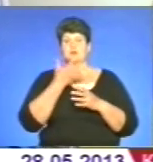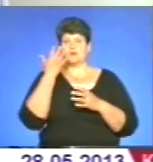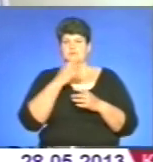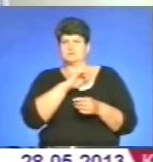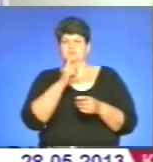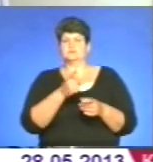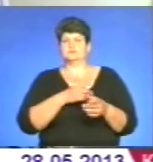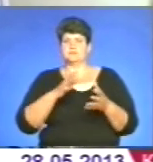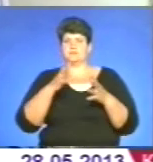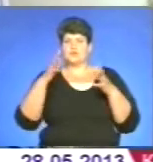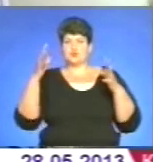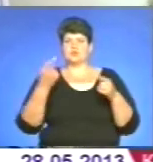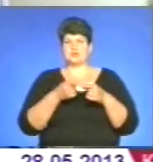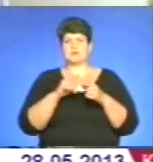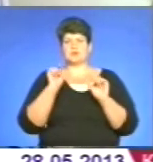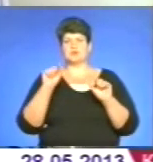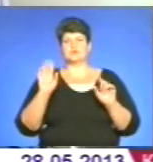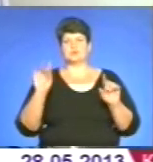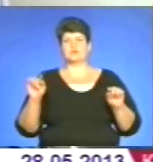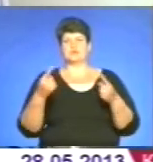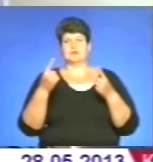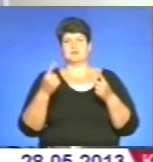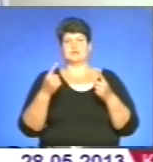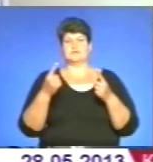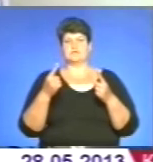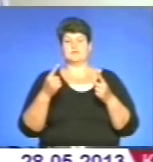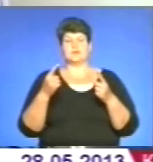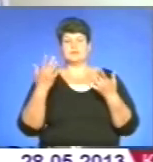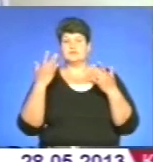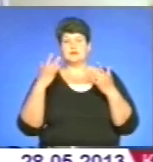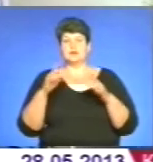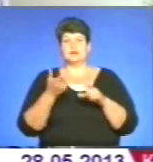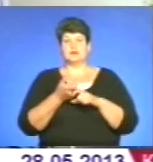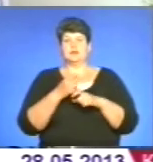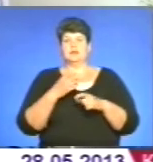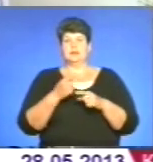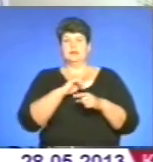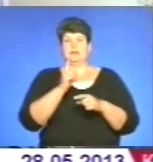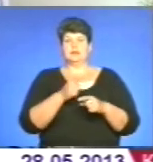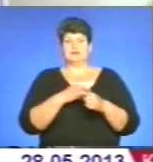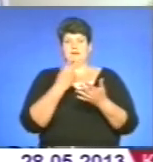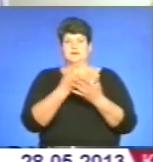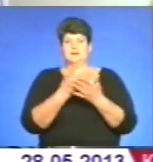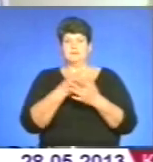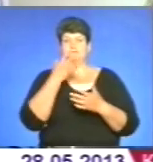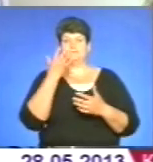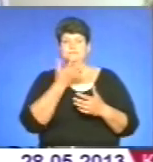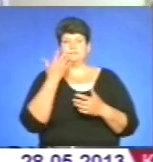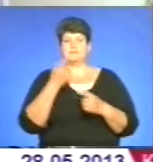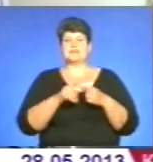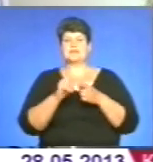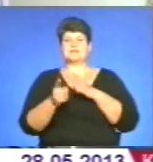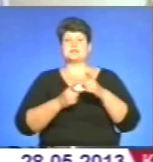призводить до утворення таких явищ. Тобто екстремальні дані, екстремальні температурні показники, зміна